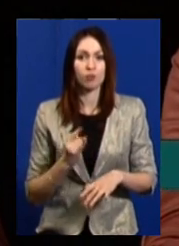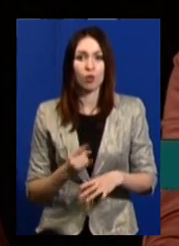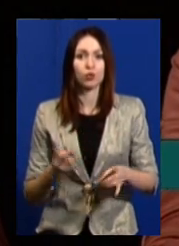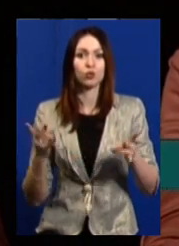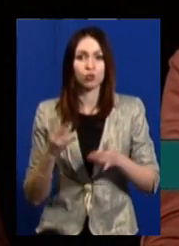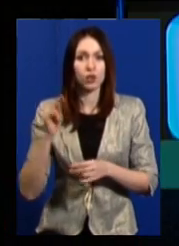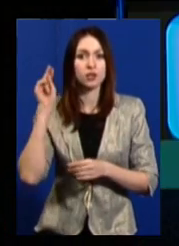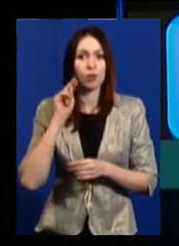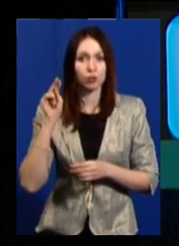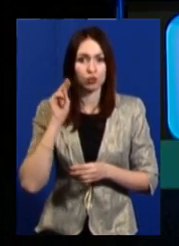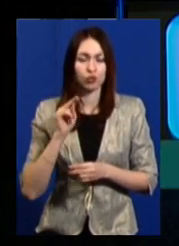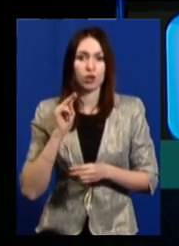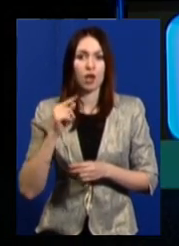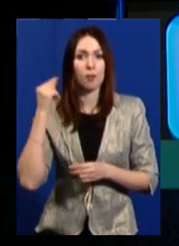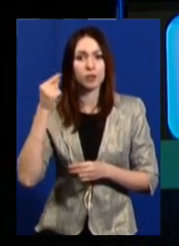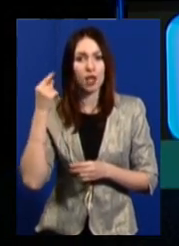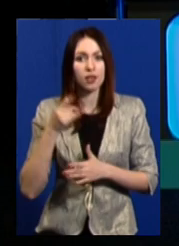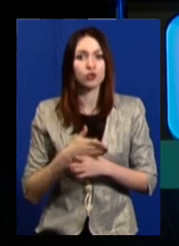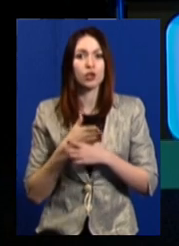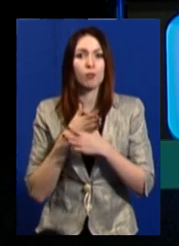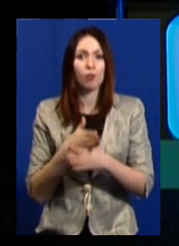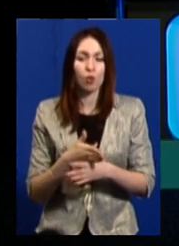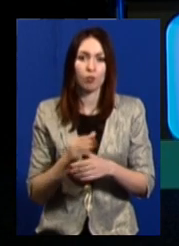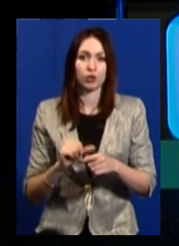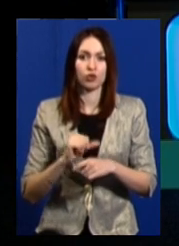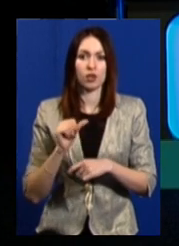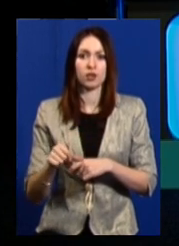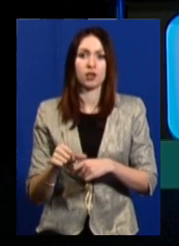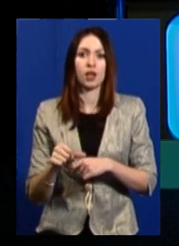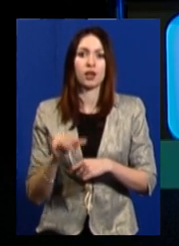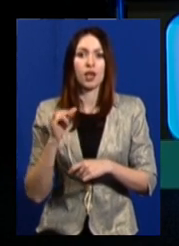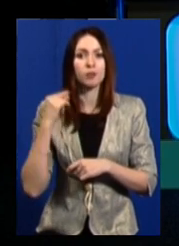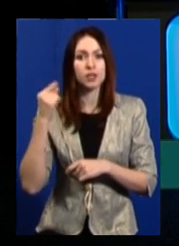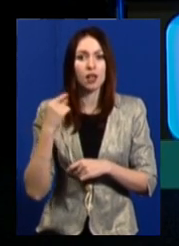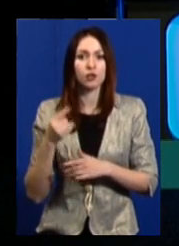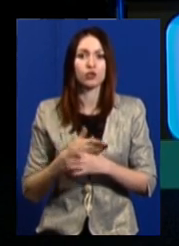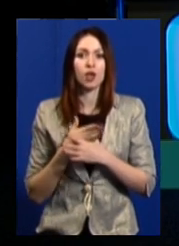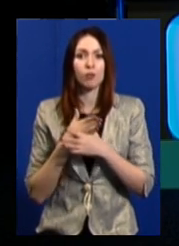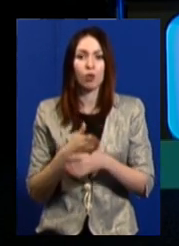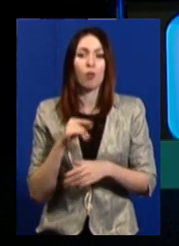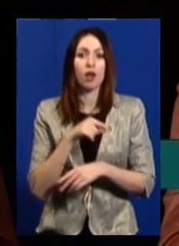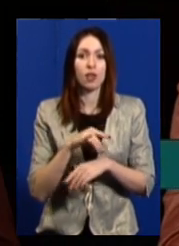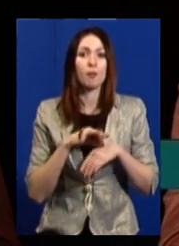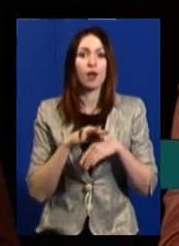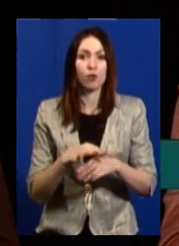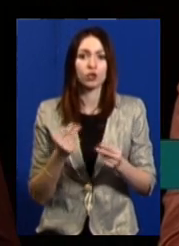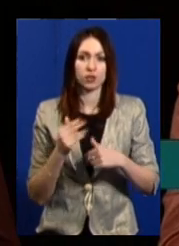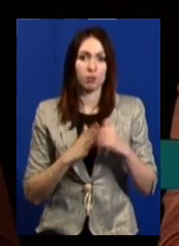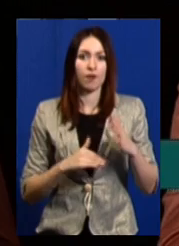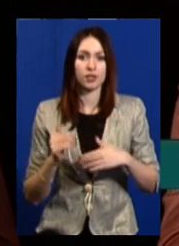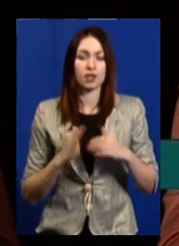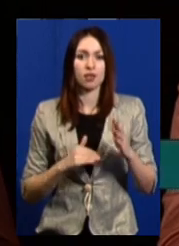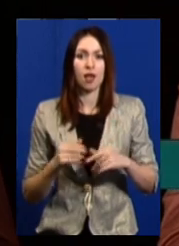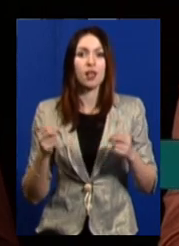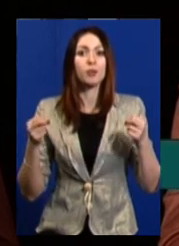навчання, психологічна допомога окремо, психологічна допомога проводиться фахівцями, тобто